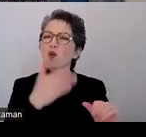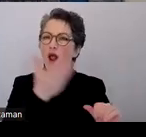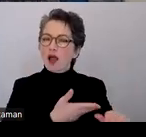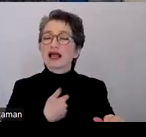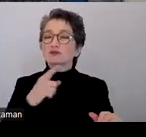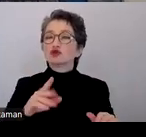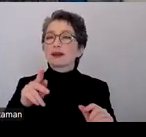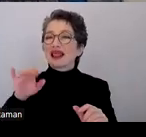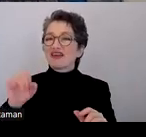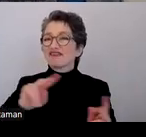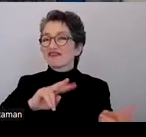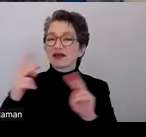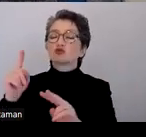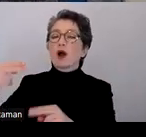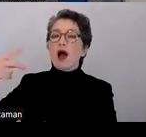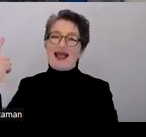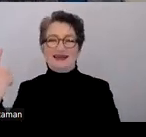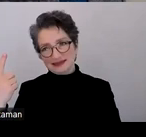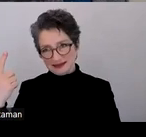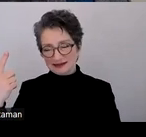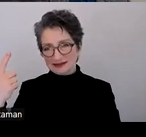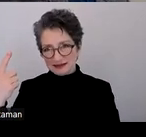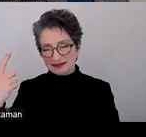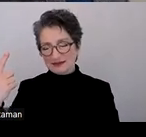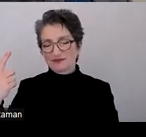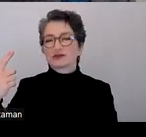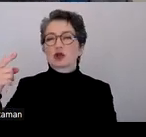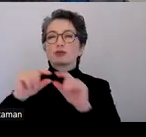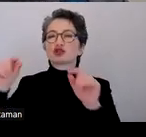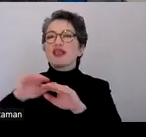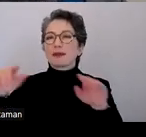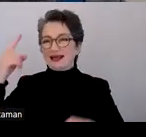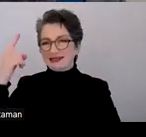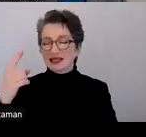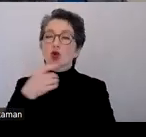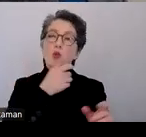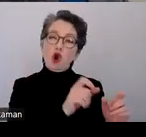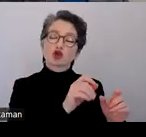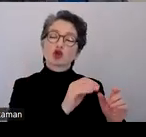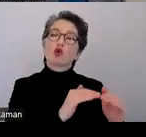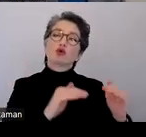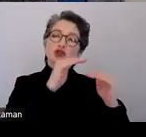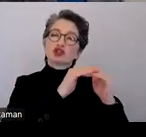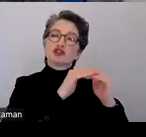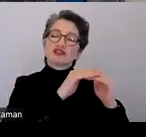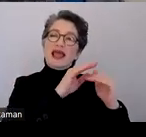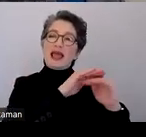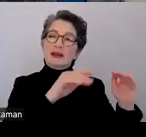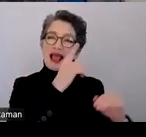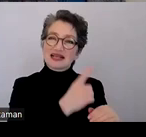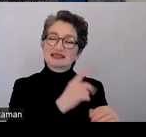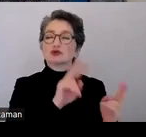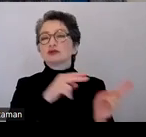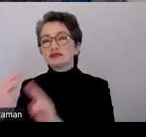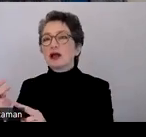PDF zu H1 machen, also Überschrift der Ebene 1 und dann das Word-Überschrift Ebene 1 muss ich zu H2 im PDF machen. Das